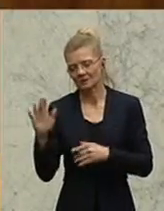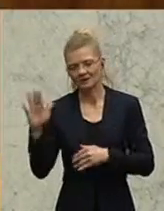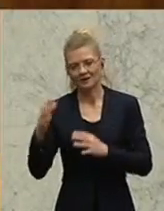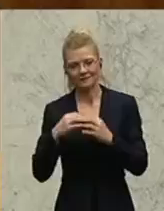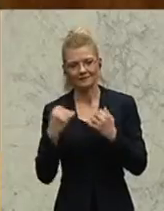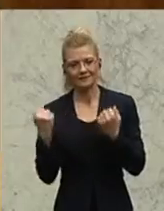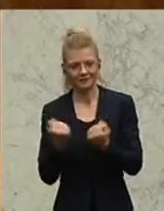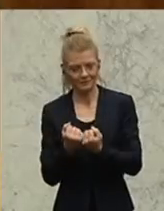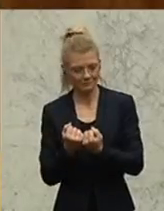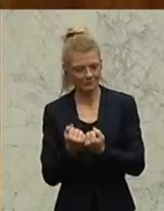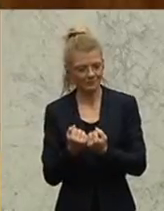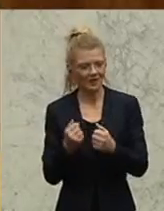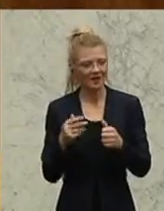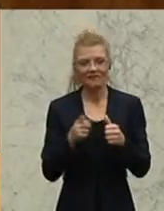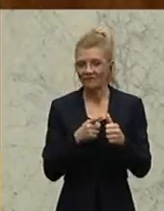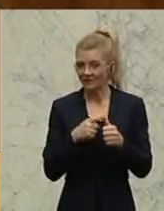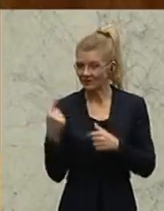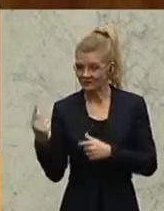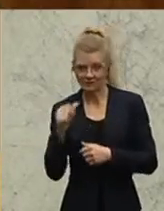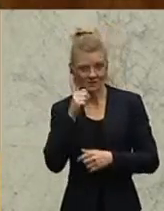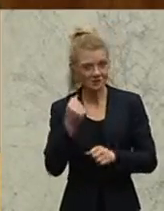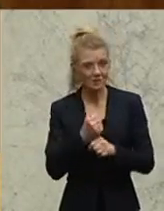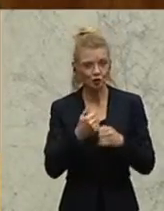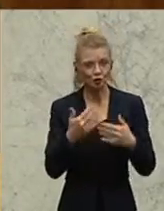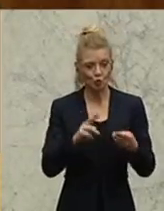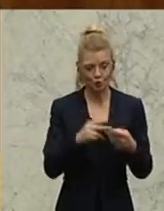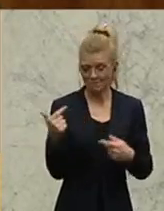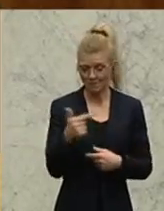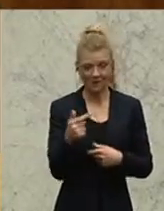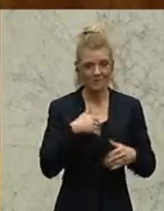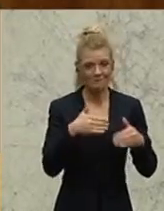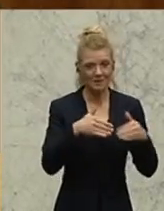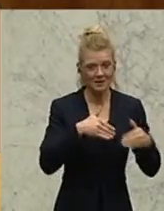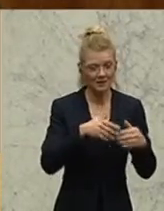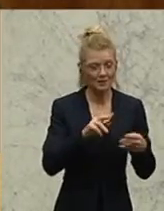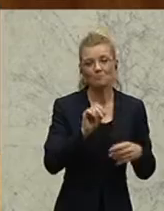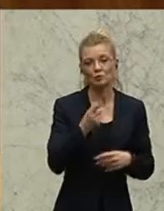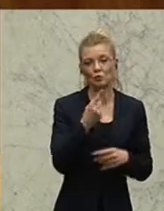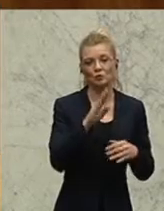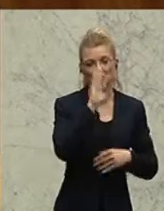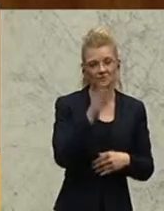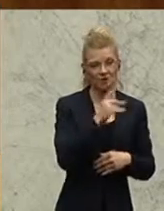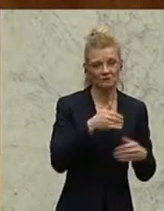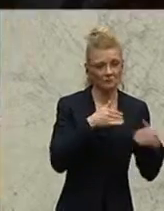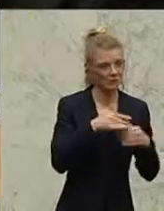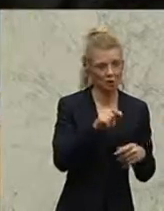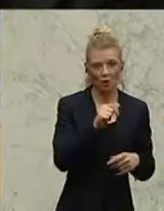wenn Sie es nicht machen und wenn es die genannten Ministerien, vor allem speziell hier das Wirtschaftsministerium, auch verabsohlt, müssen wir das übernehmen. Danke.